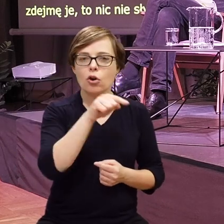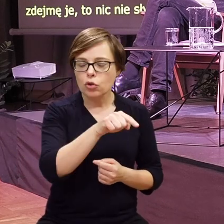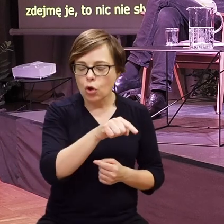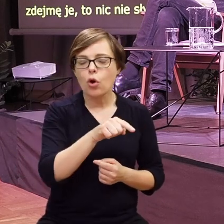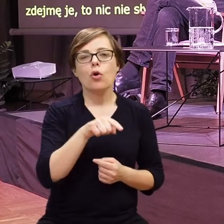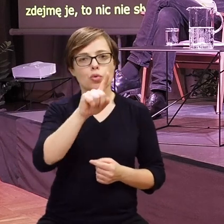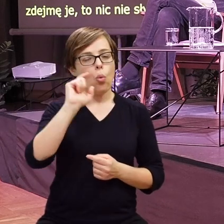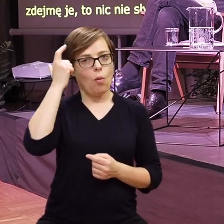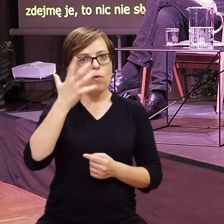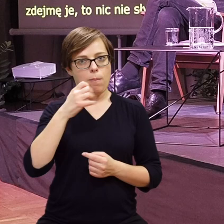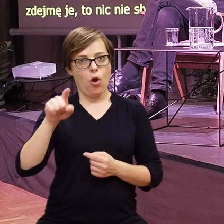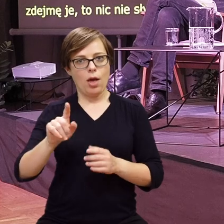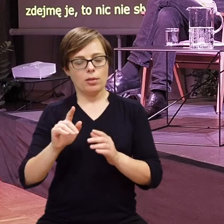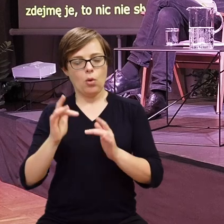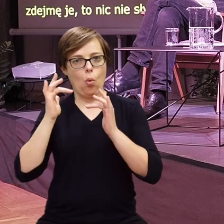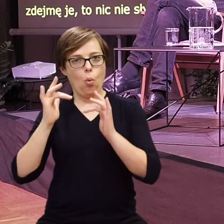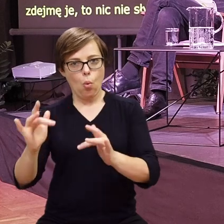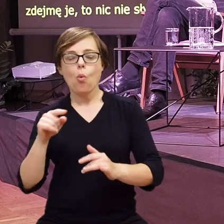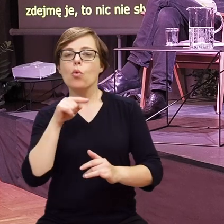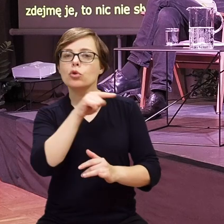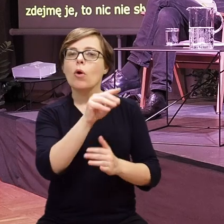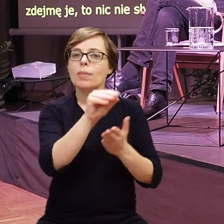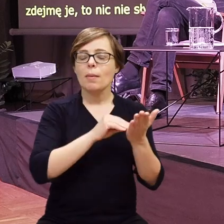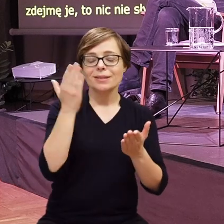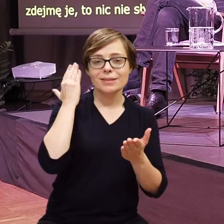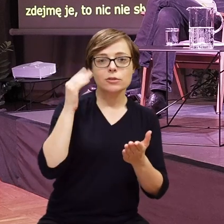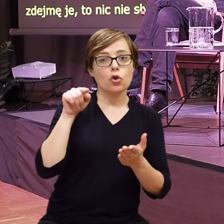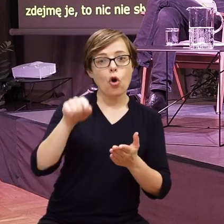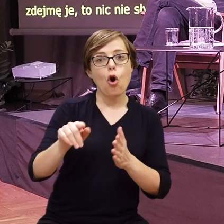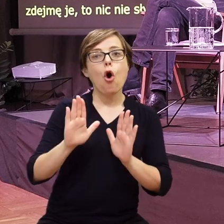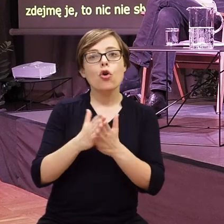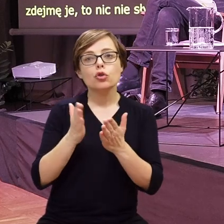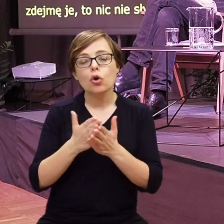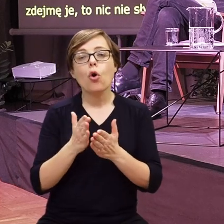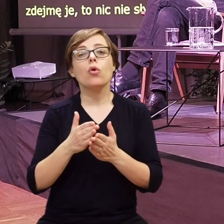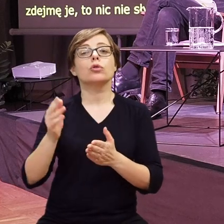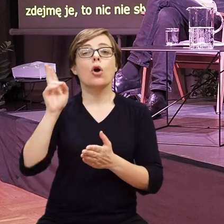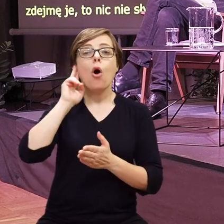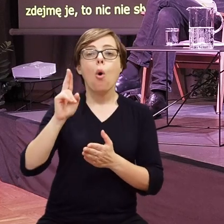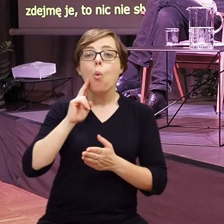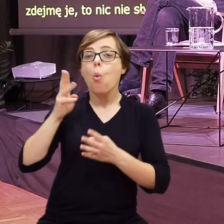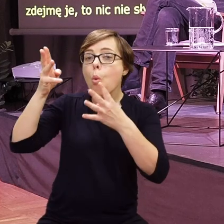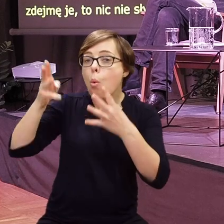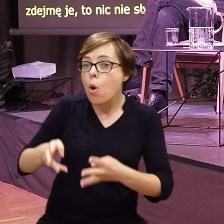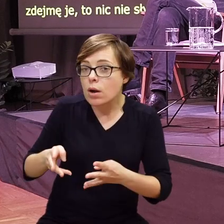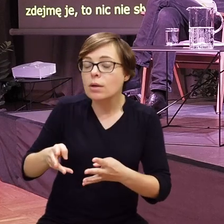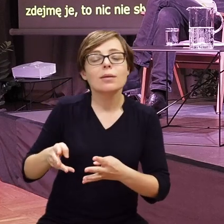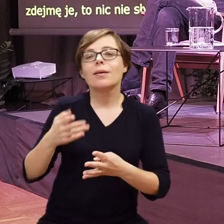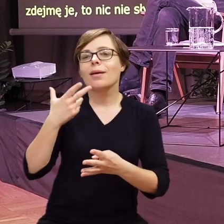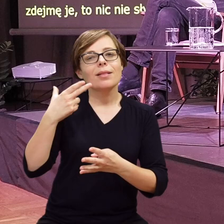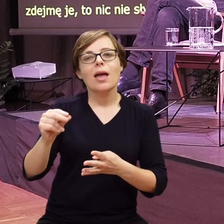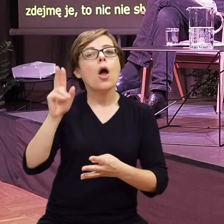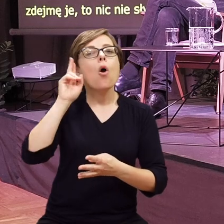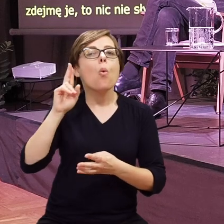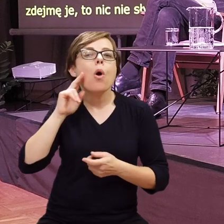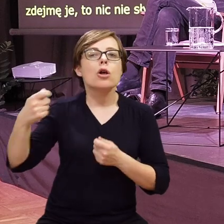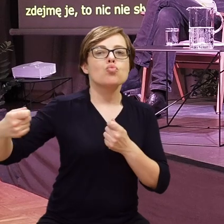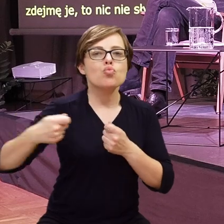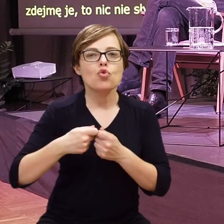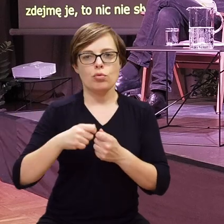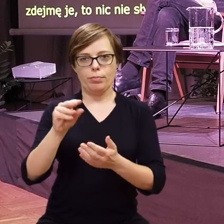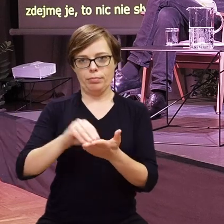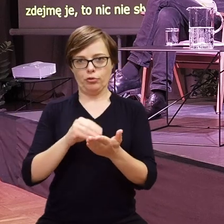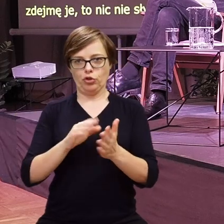bohaterów GUS-y, napisał ostatnio, że to nie jest książka napisana o głuchych, tylko wspólnie z głuchymi.